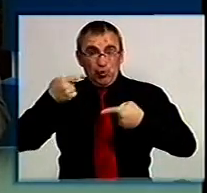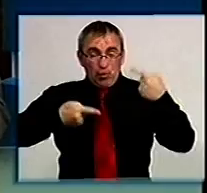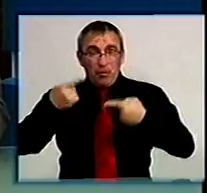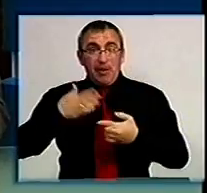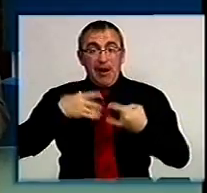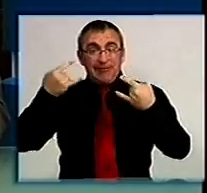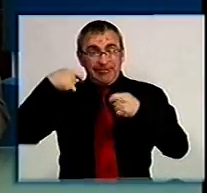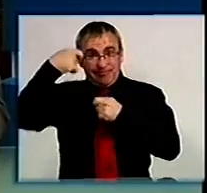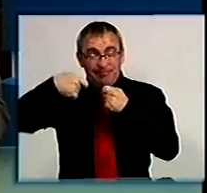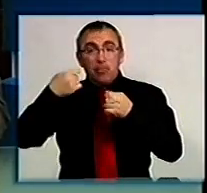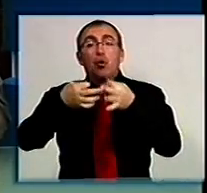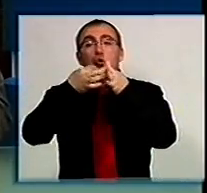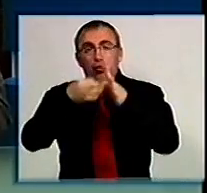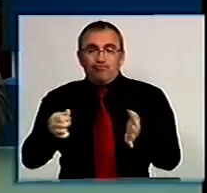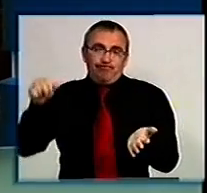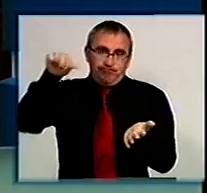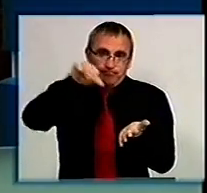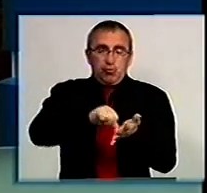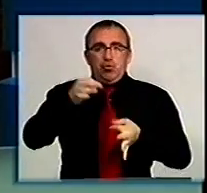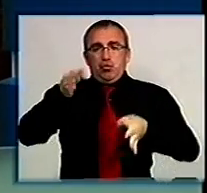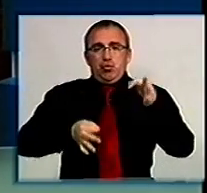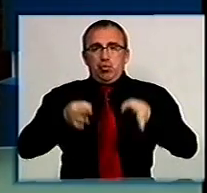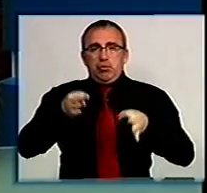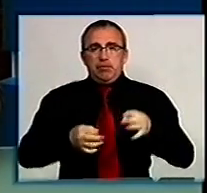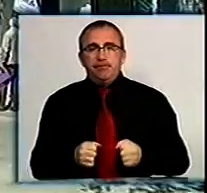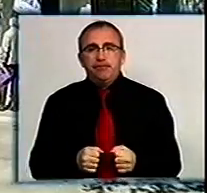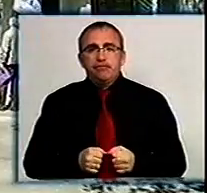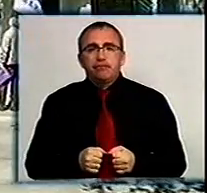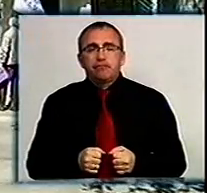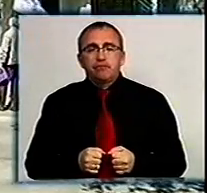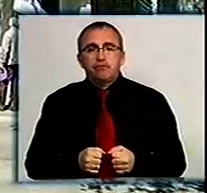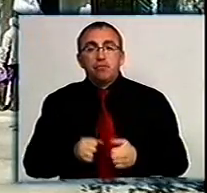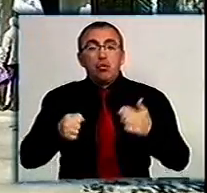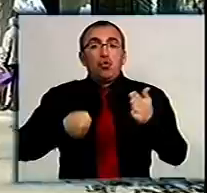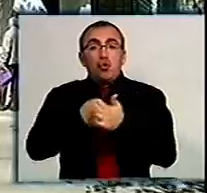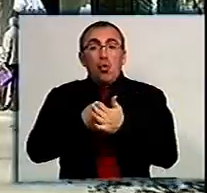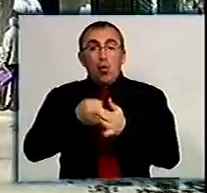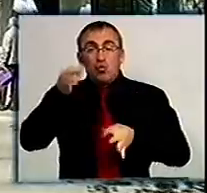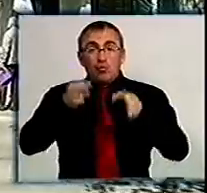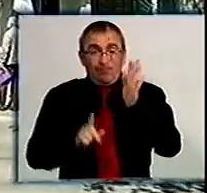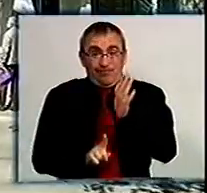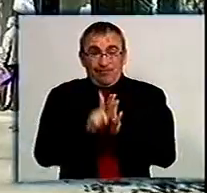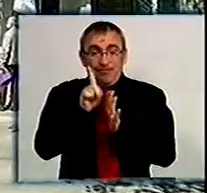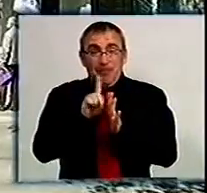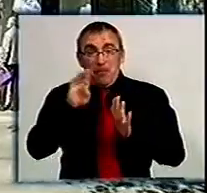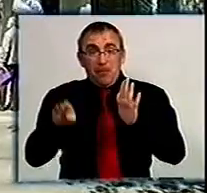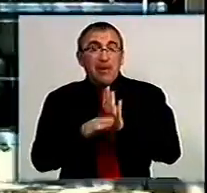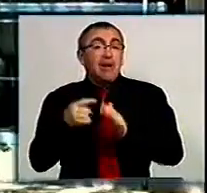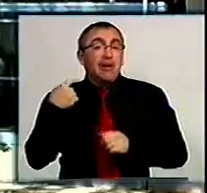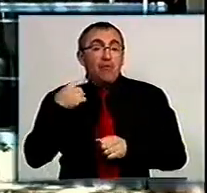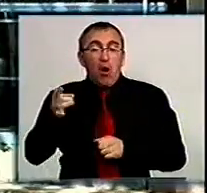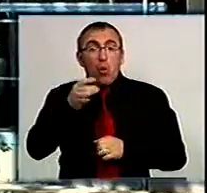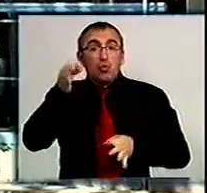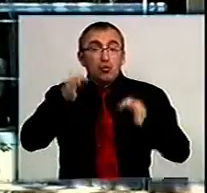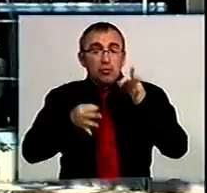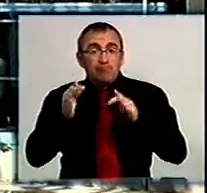групи все ж таки дозволили знімати в суді. Подробиці в репортажі. До початку судового засідання під стінами Кіровського районного